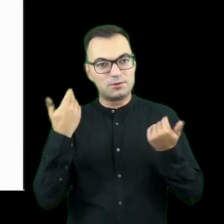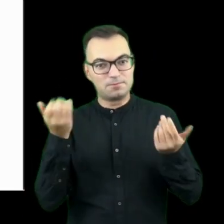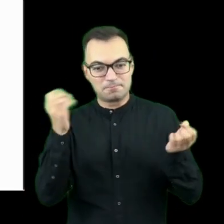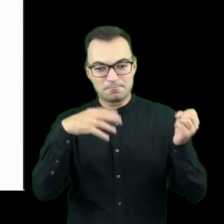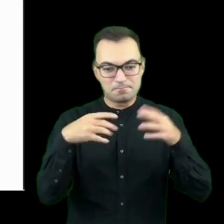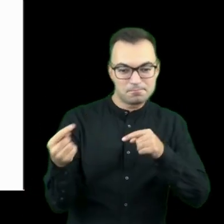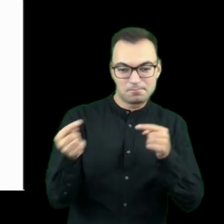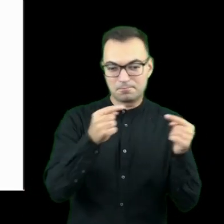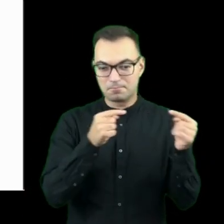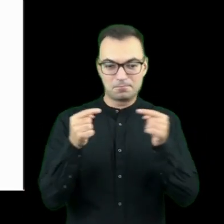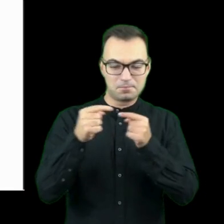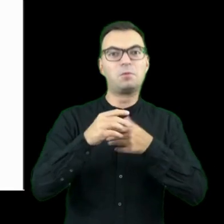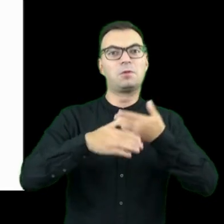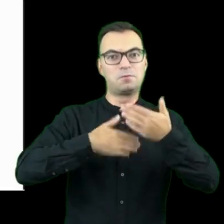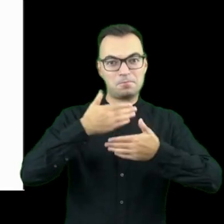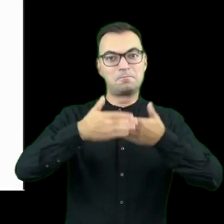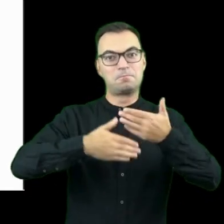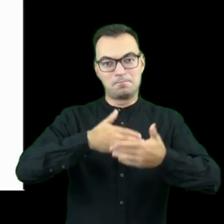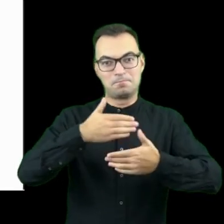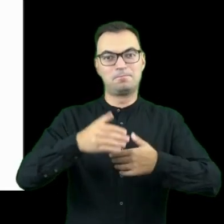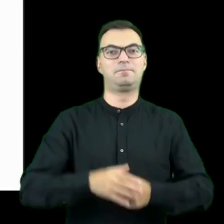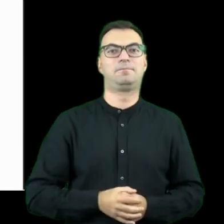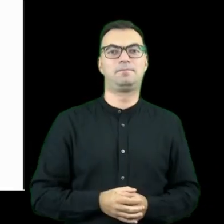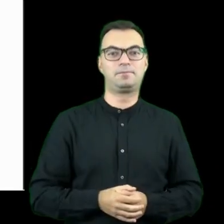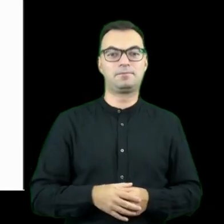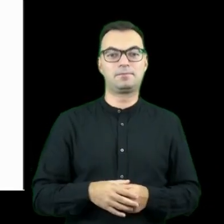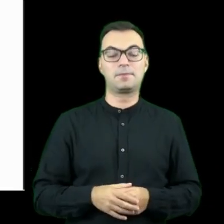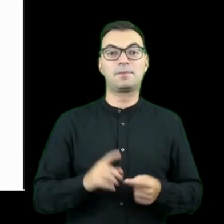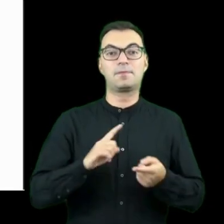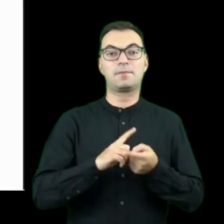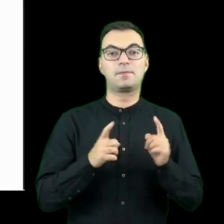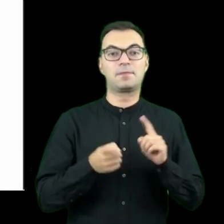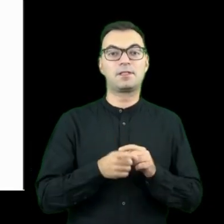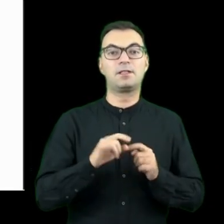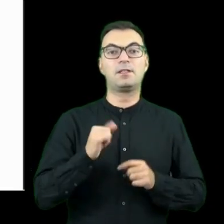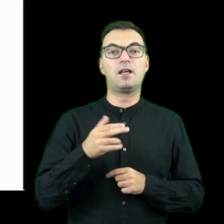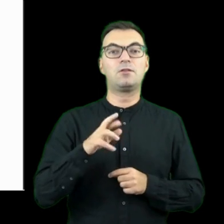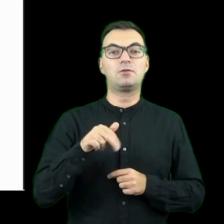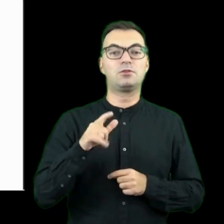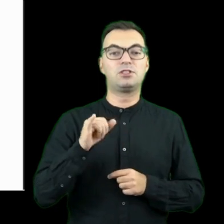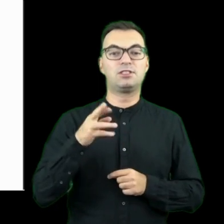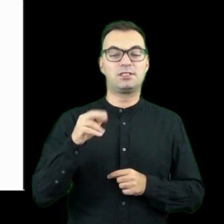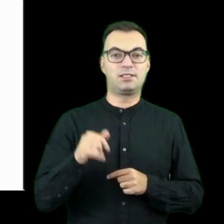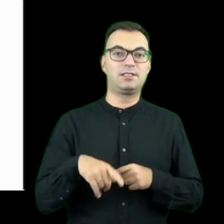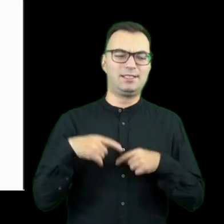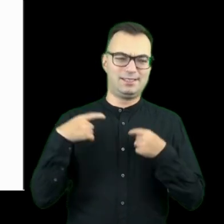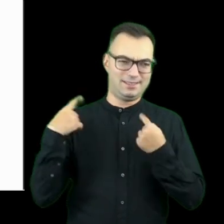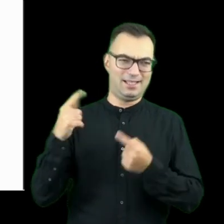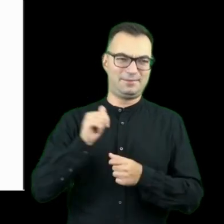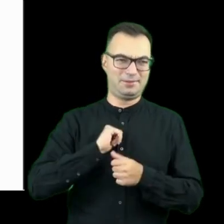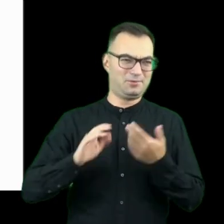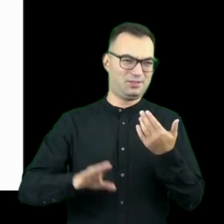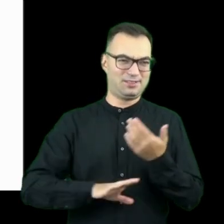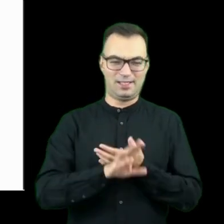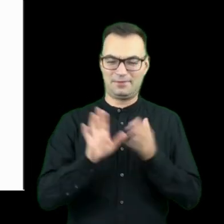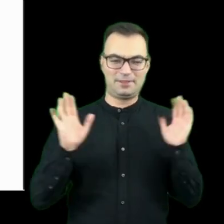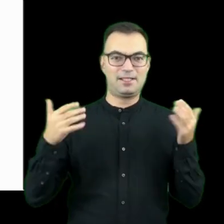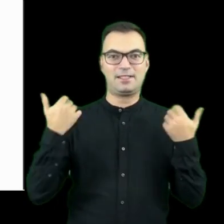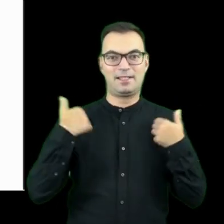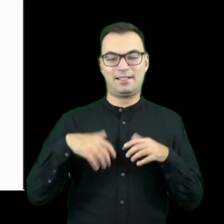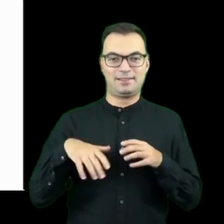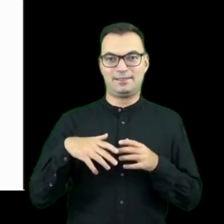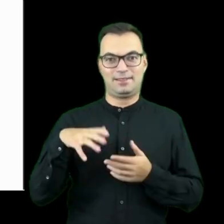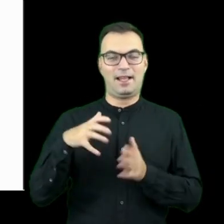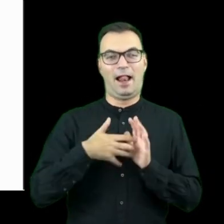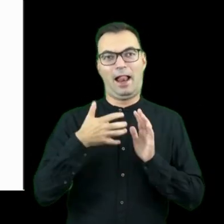trakcie całego projektu. Spotkanie poprowadzi Jan Rodziński i Jan najlepiej przedstawi się sam, więc ja, żeby już nie